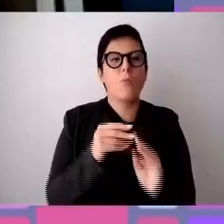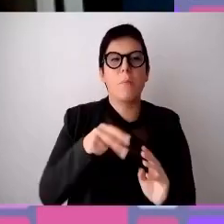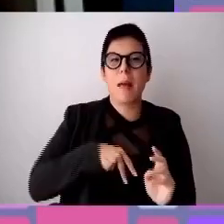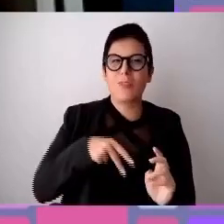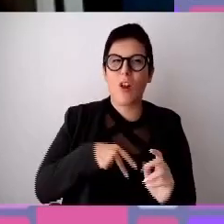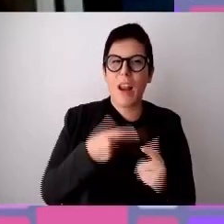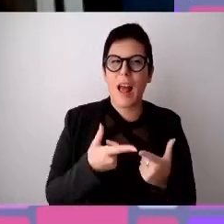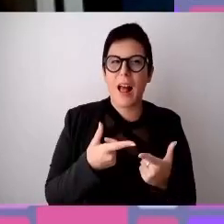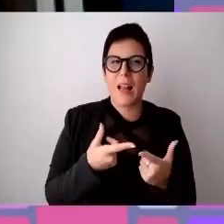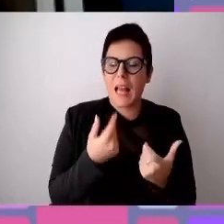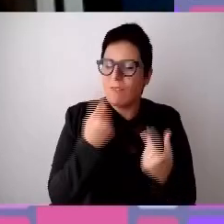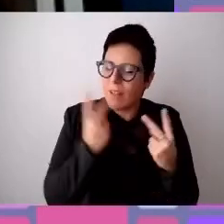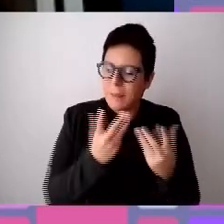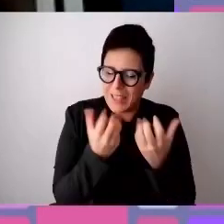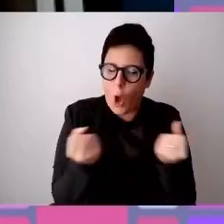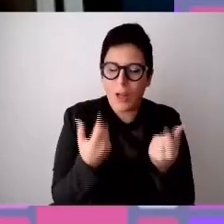fare di concreto?